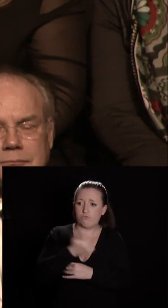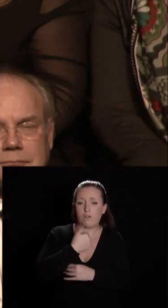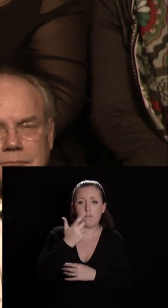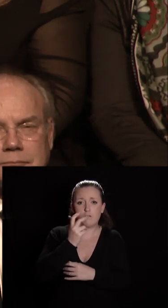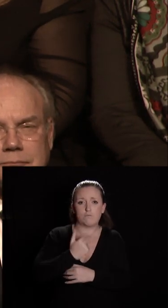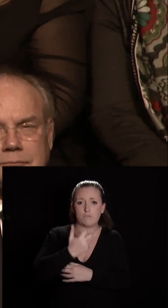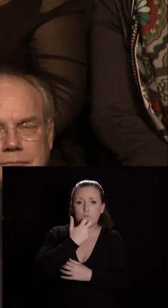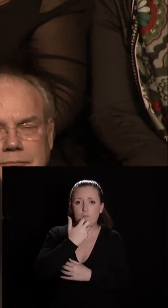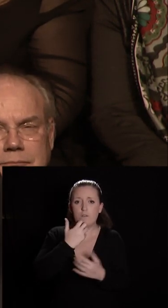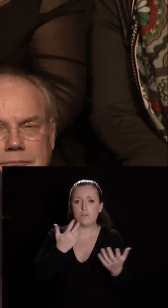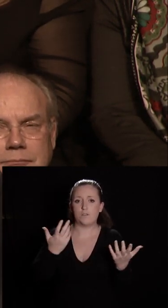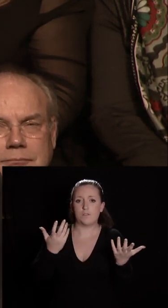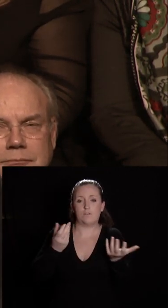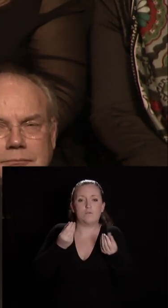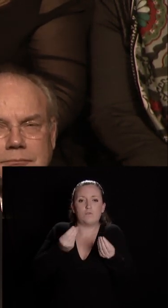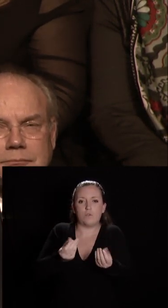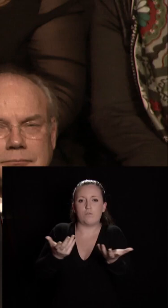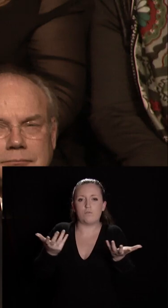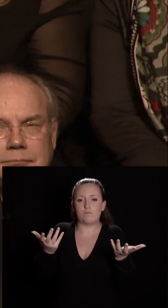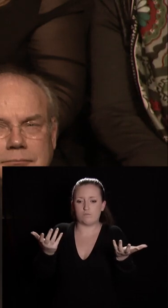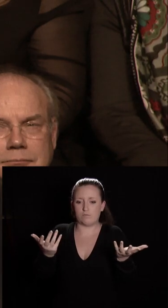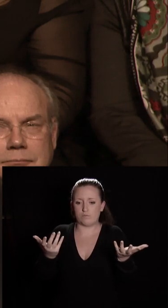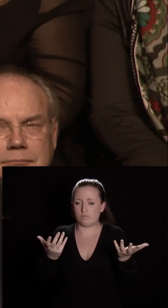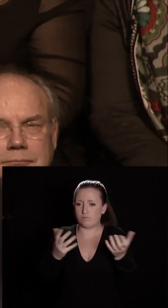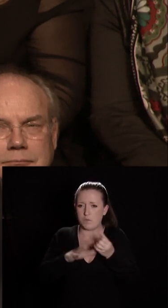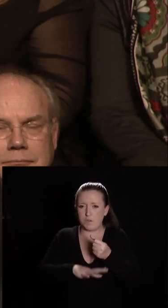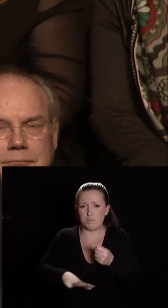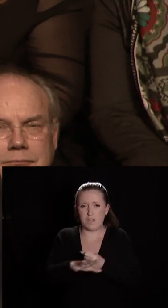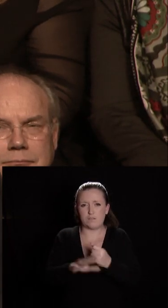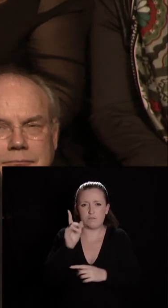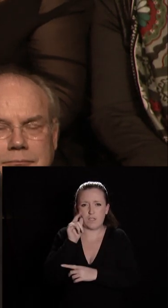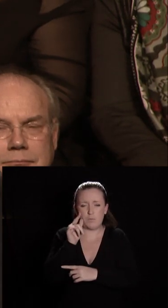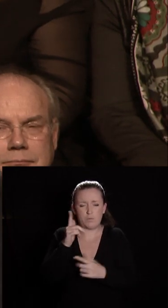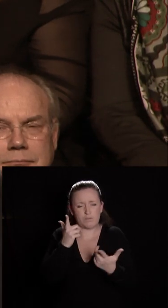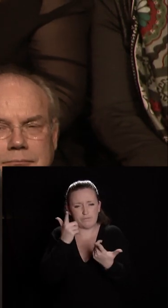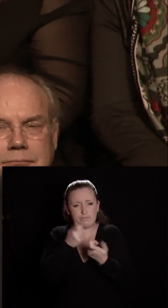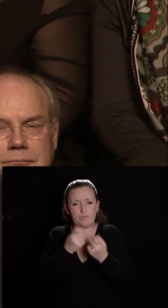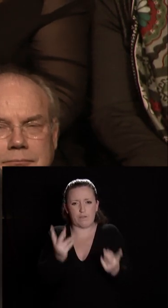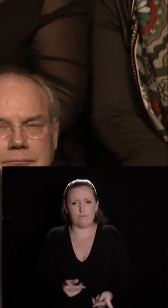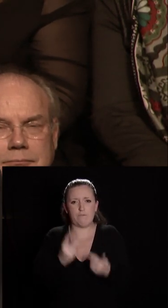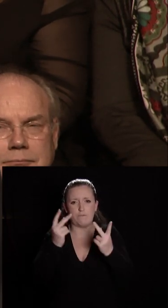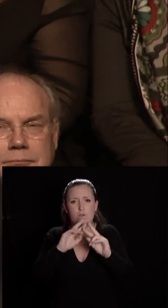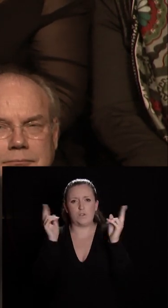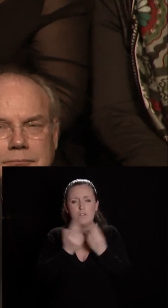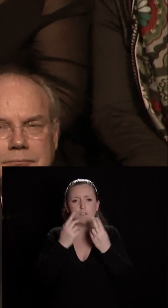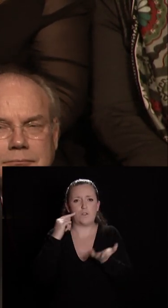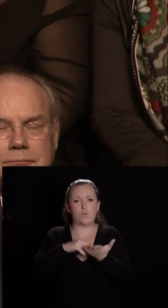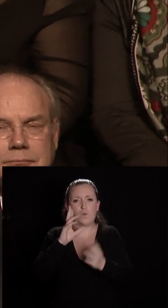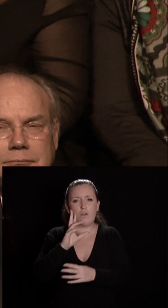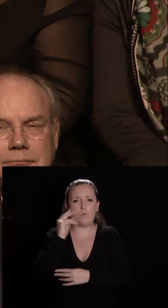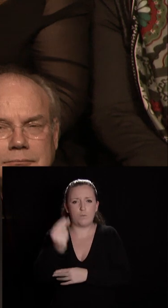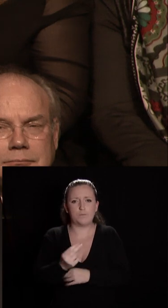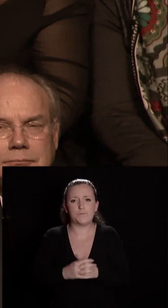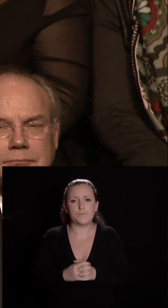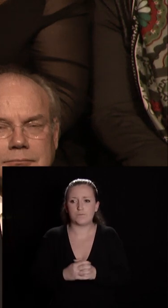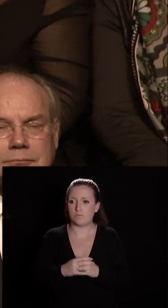citoyens se retrouvent en phase avec les fondamentaux de notre république les valeurs universelles des droits de l'homme à nous en un